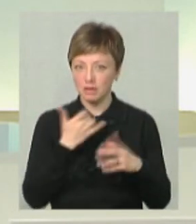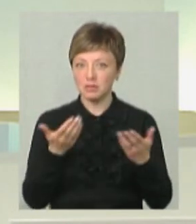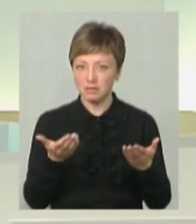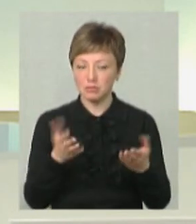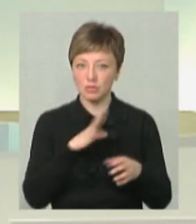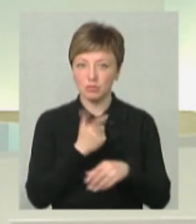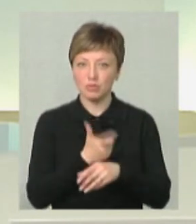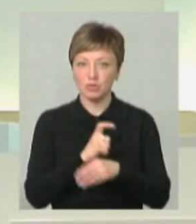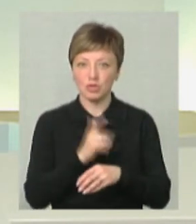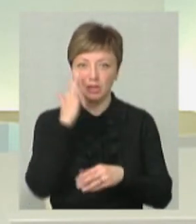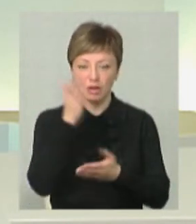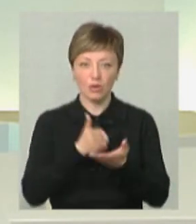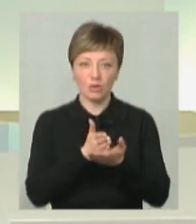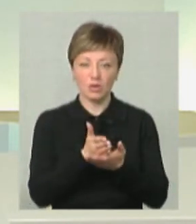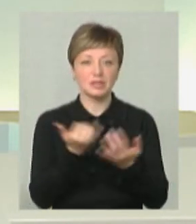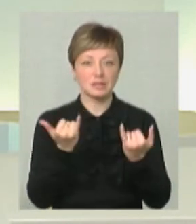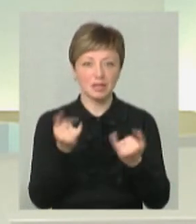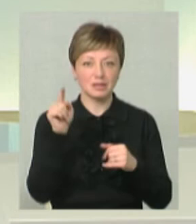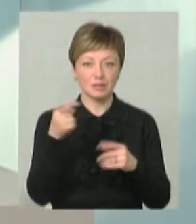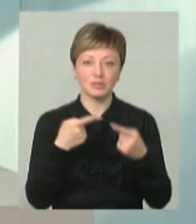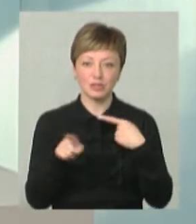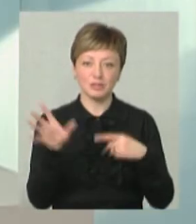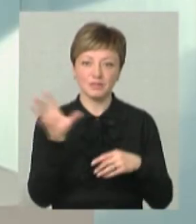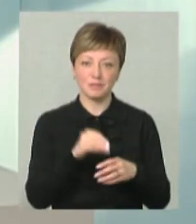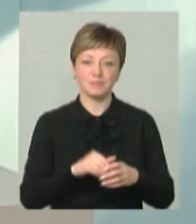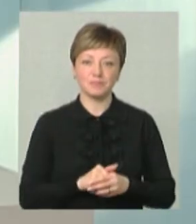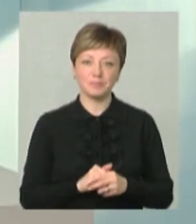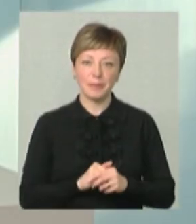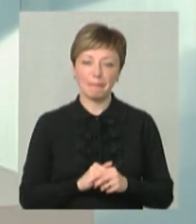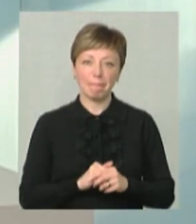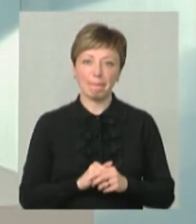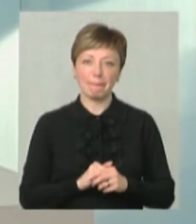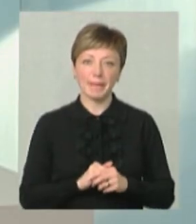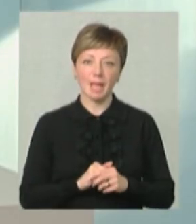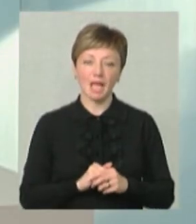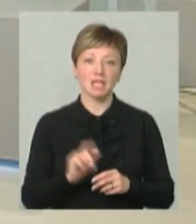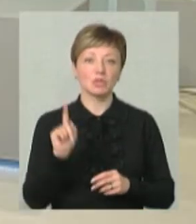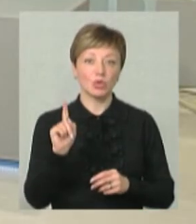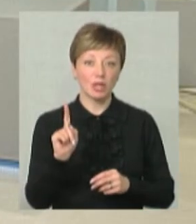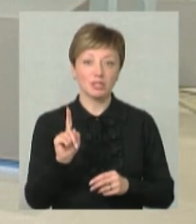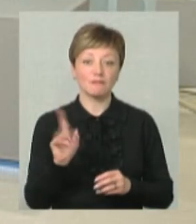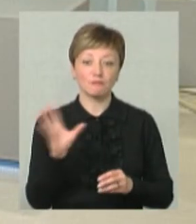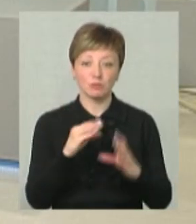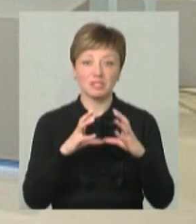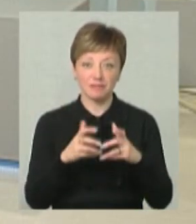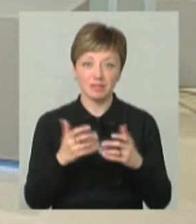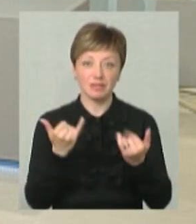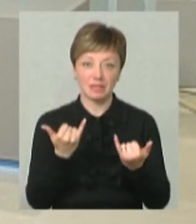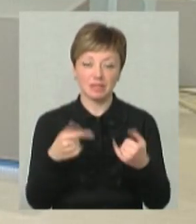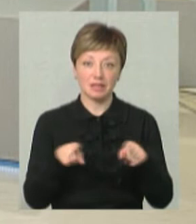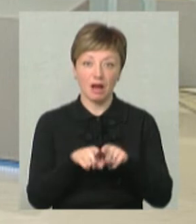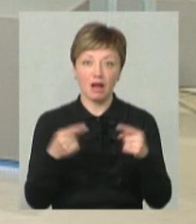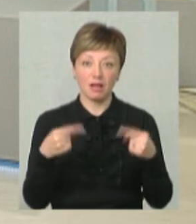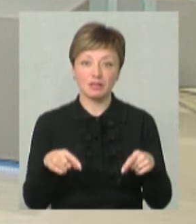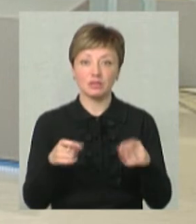були більш ідеології. Ну, зараз там інше все. Ну, до речі, воно, і в цьому світі зараз така,